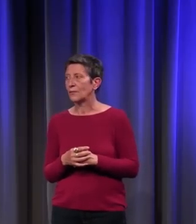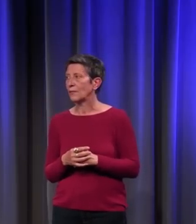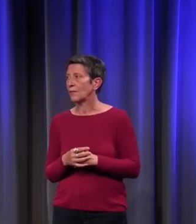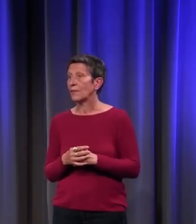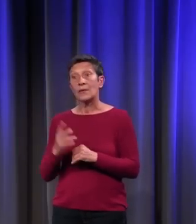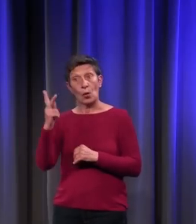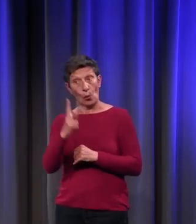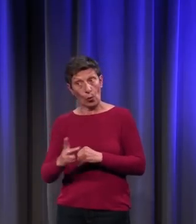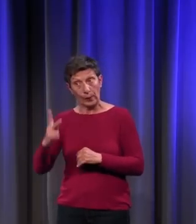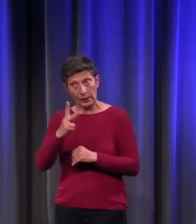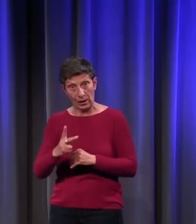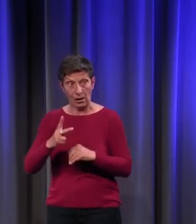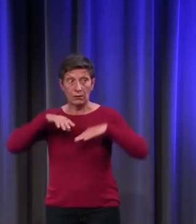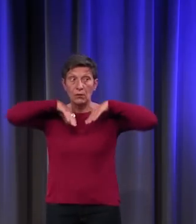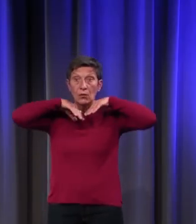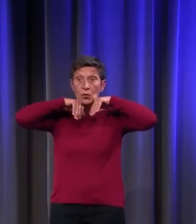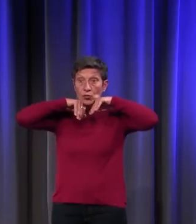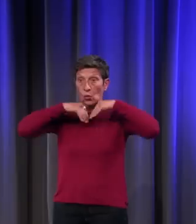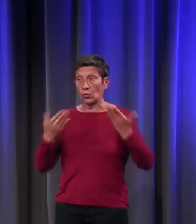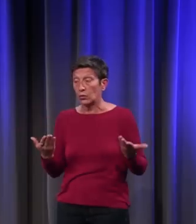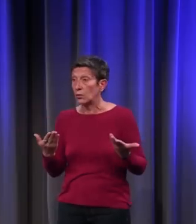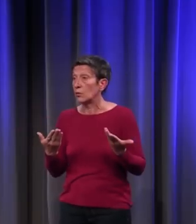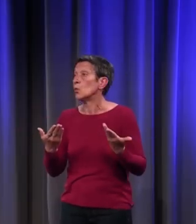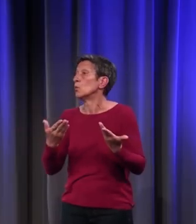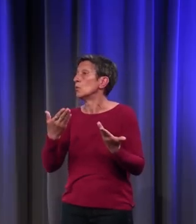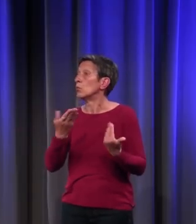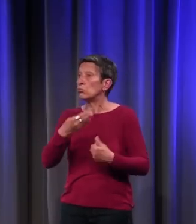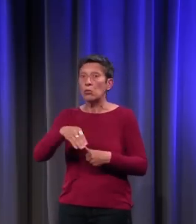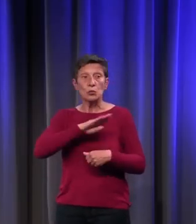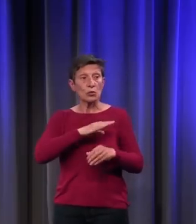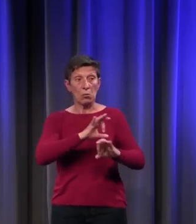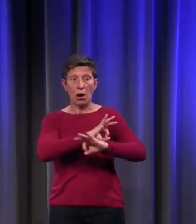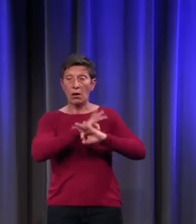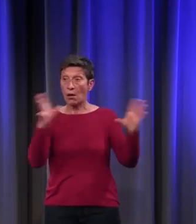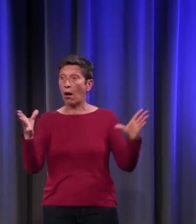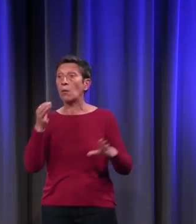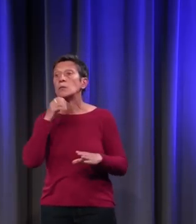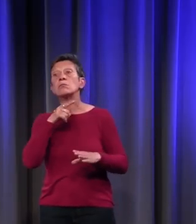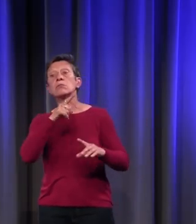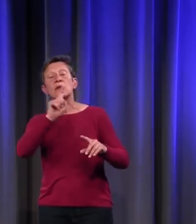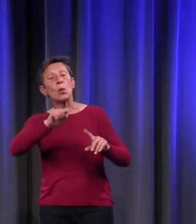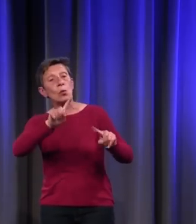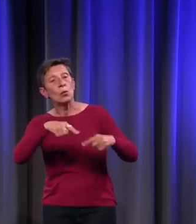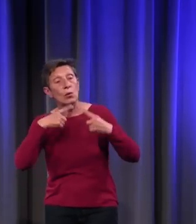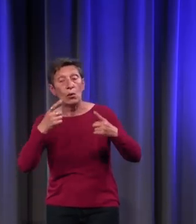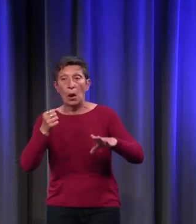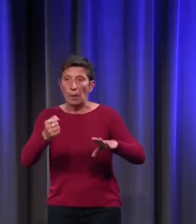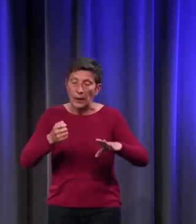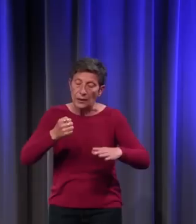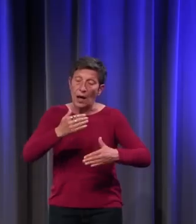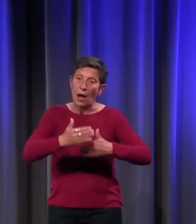Le propriétaire de l'animal, en général, n responsable de rien. On lui demande de faire un pèlerinage en mémoire de l'enfant qui